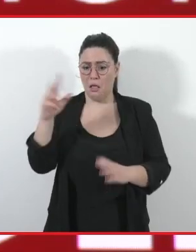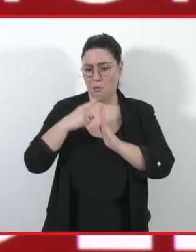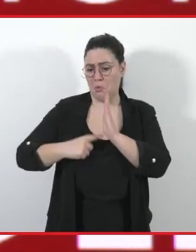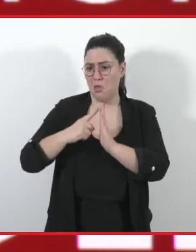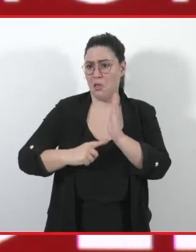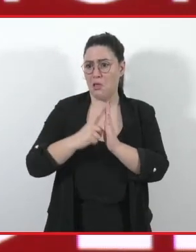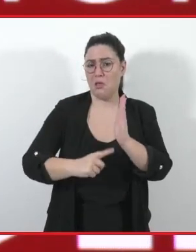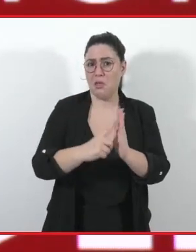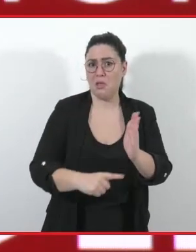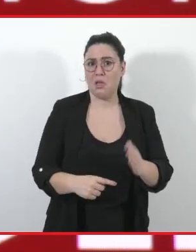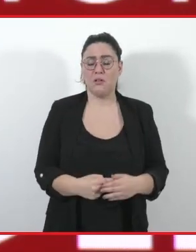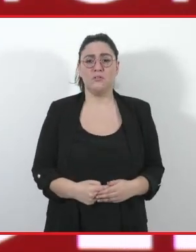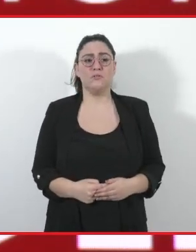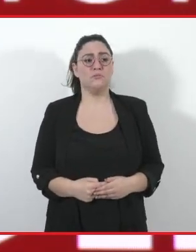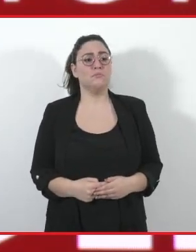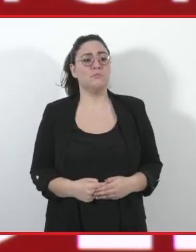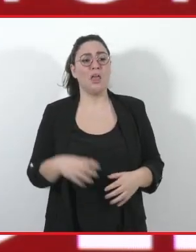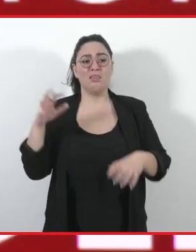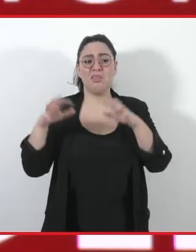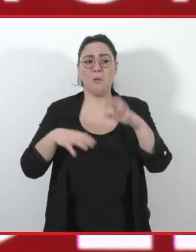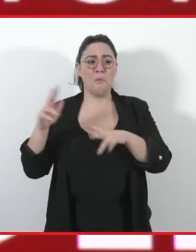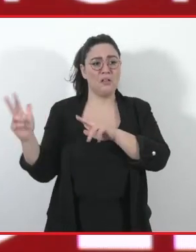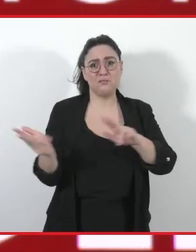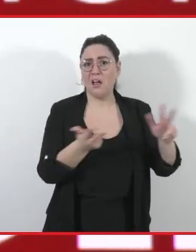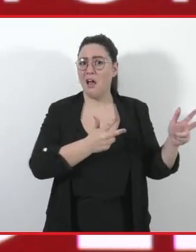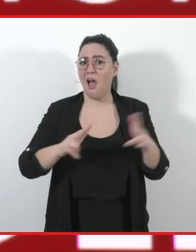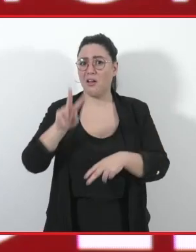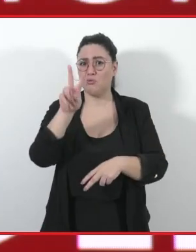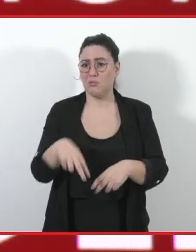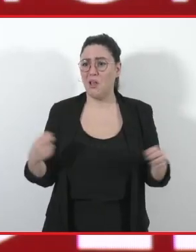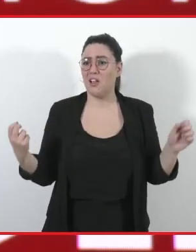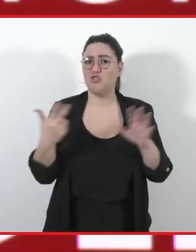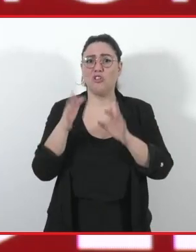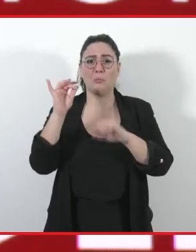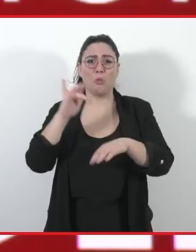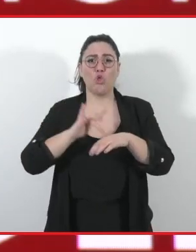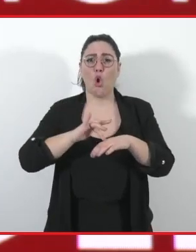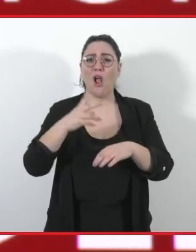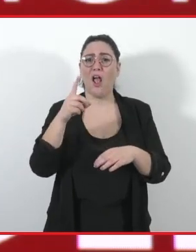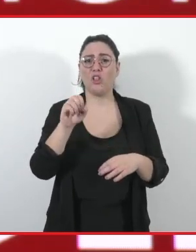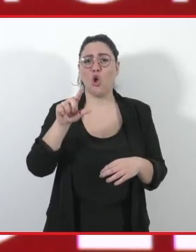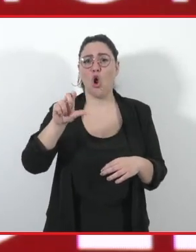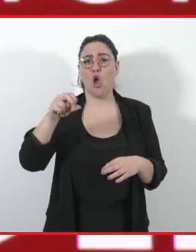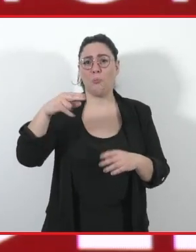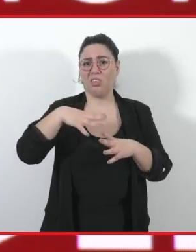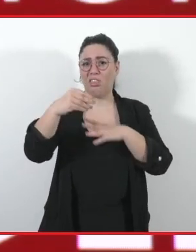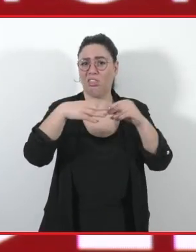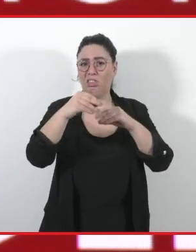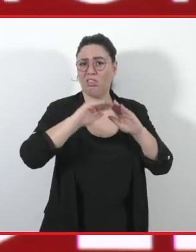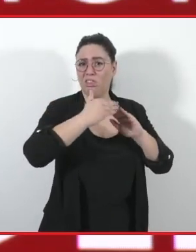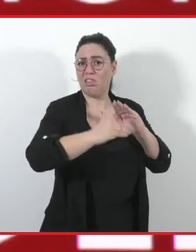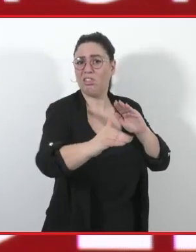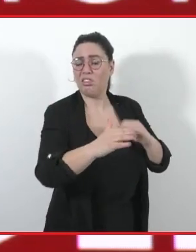del 2018 che ha distrutto foreste in tutto l'arco alpino e nelle Dolomiti, le